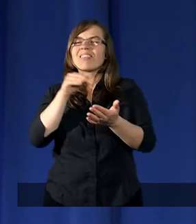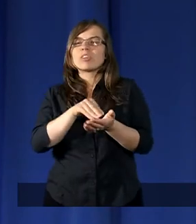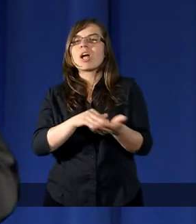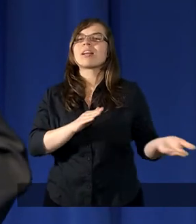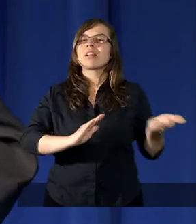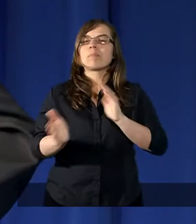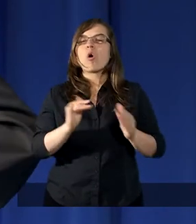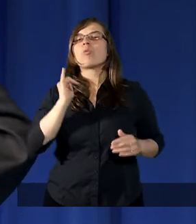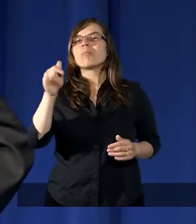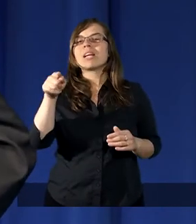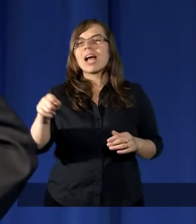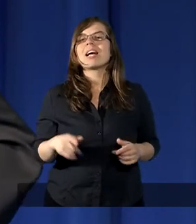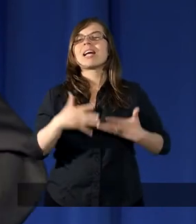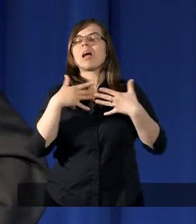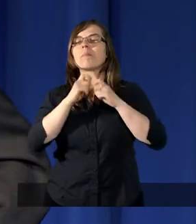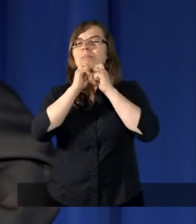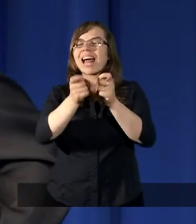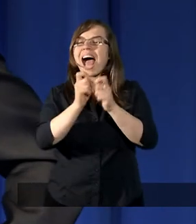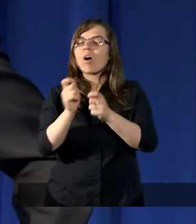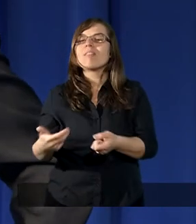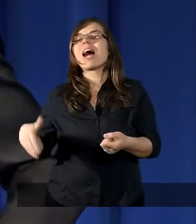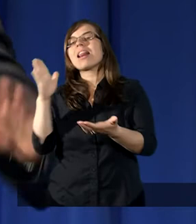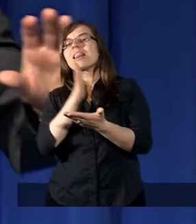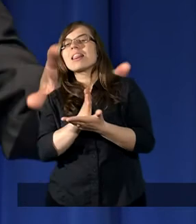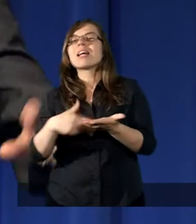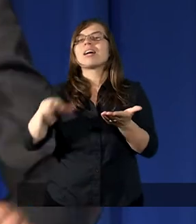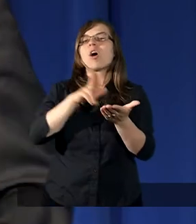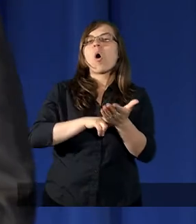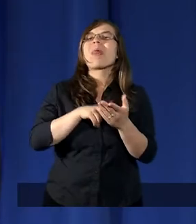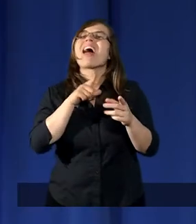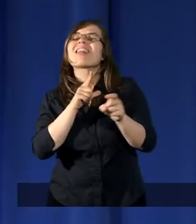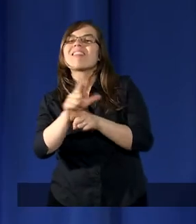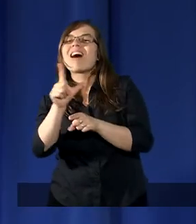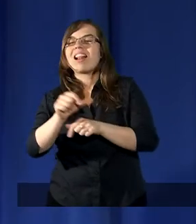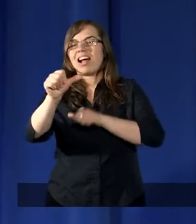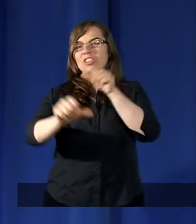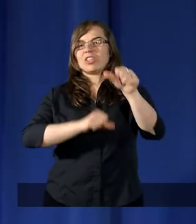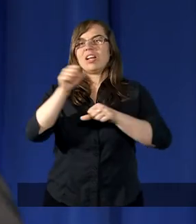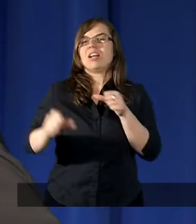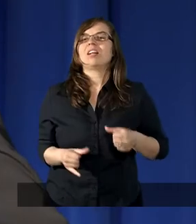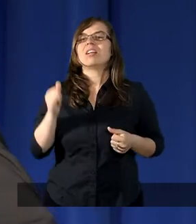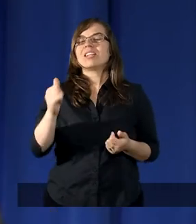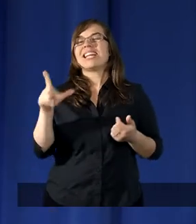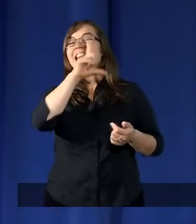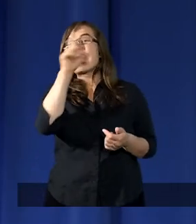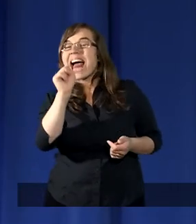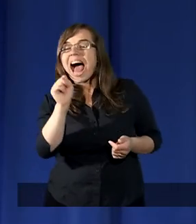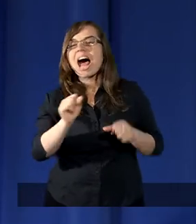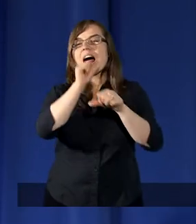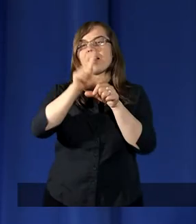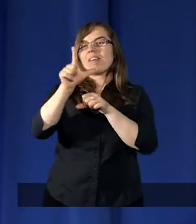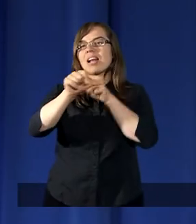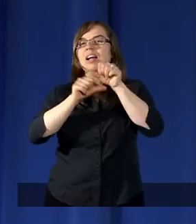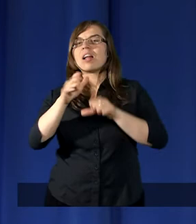sposób jej darowane tylko na 12 lat. I za 12 lat to